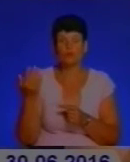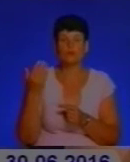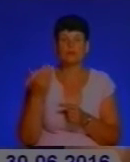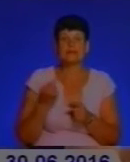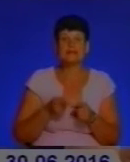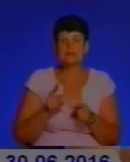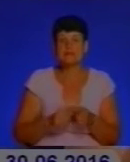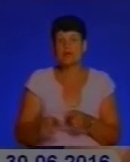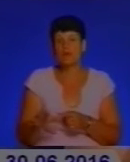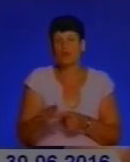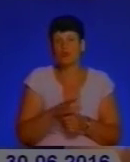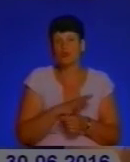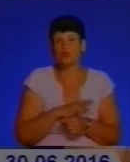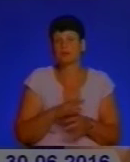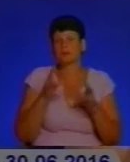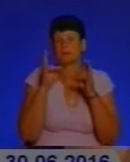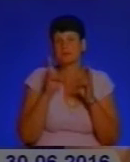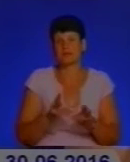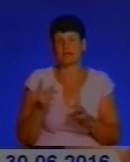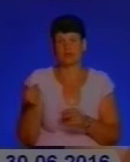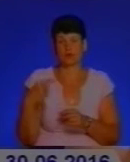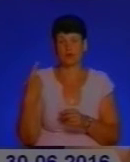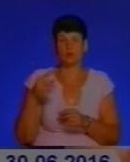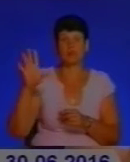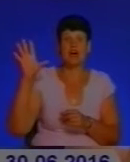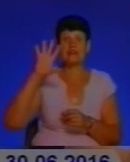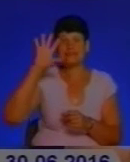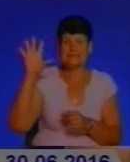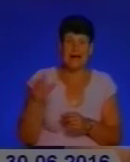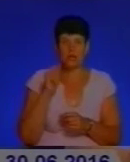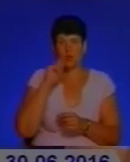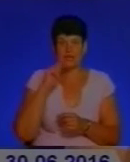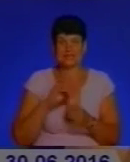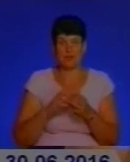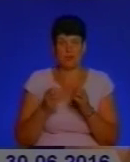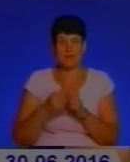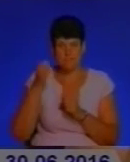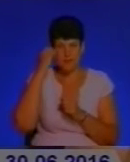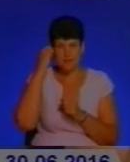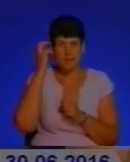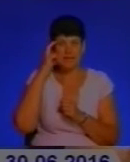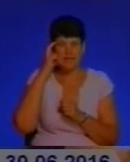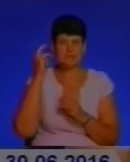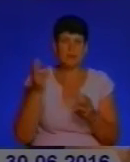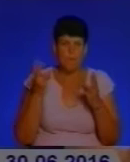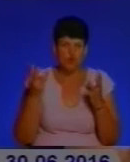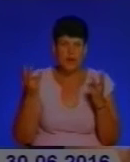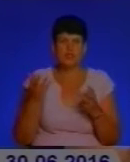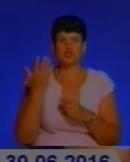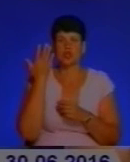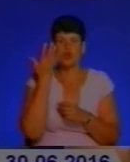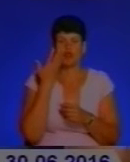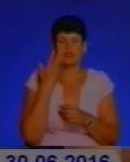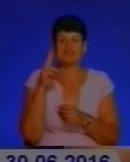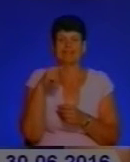тільки, як кажуть, біда Тернопільської області, була загальноукраїнська проблема. І пам'ятаємо всі київські пожежі, коли від